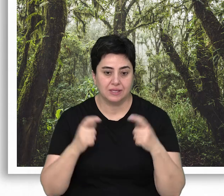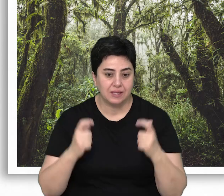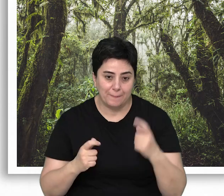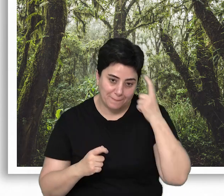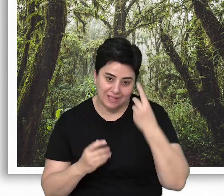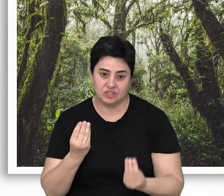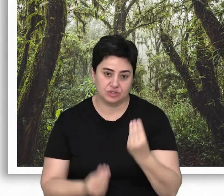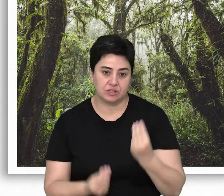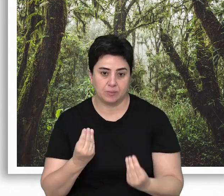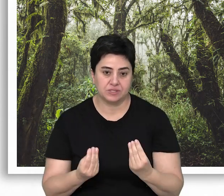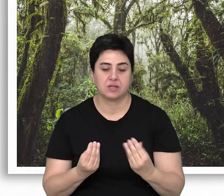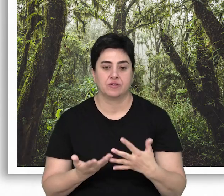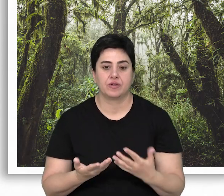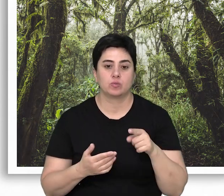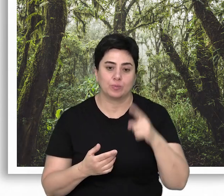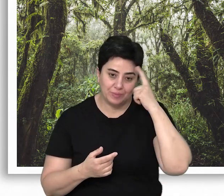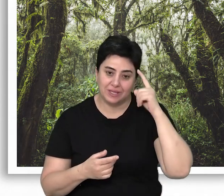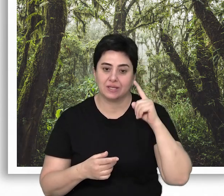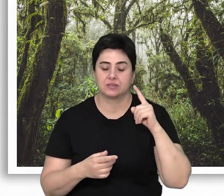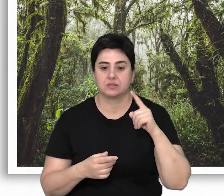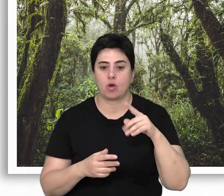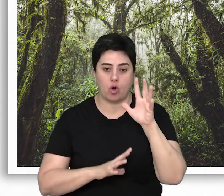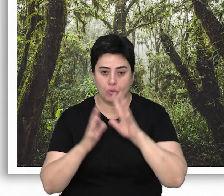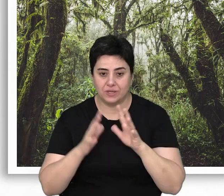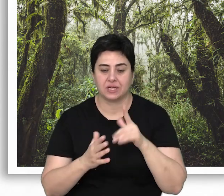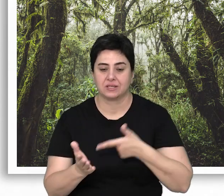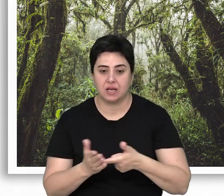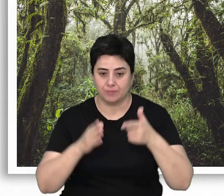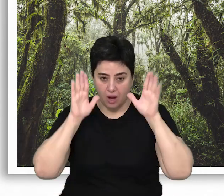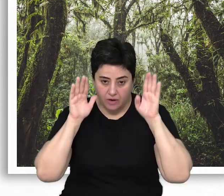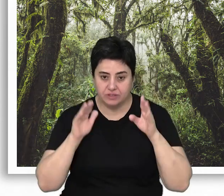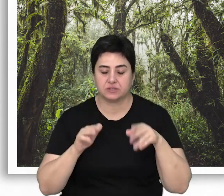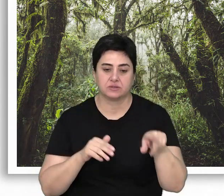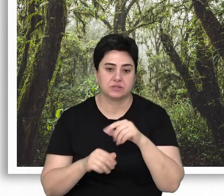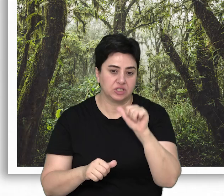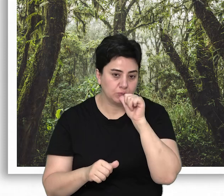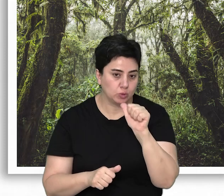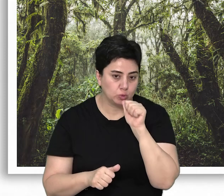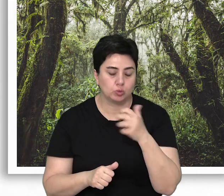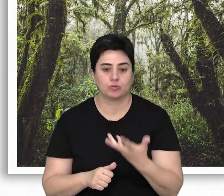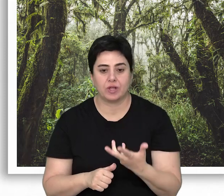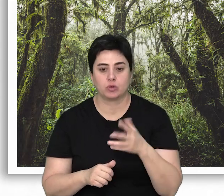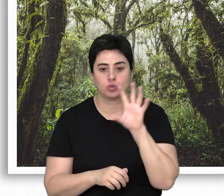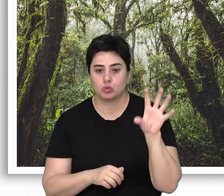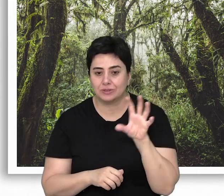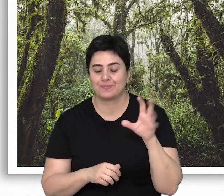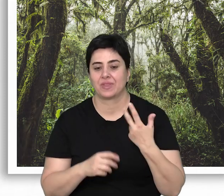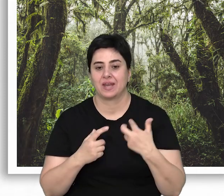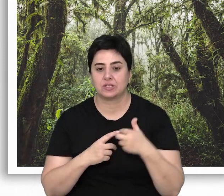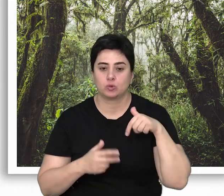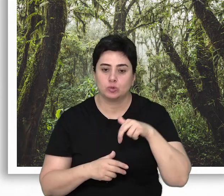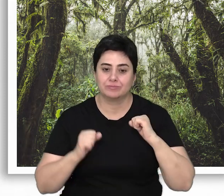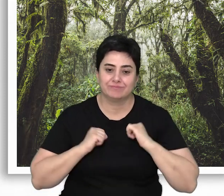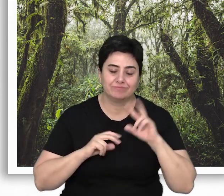mekansal bilgi üretilmesi ve bu bilgiden ormancılık, tarım ve hayvancılık, içme suyu, turizm ve